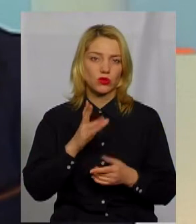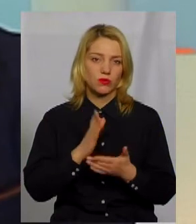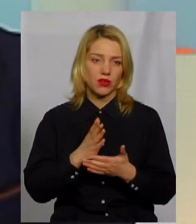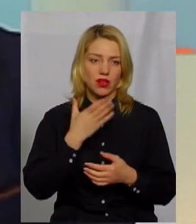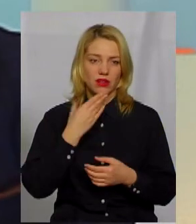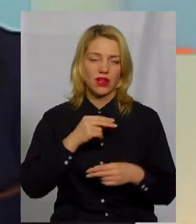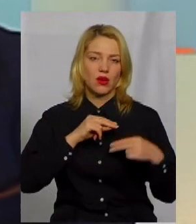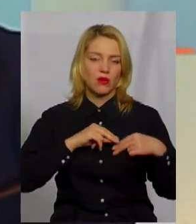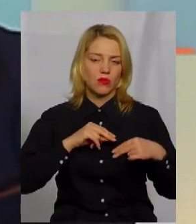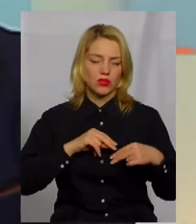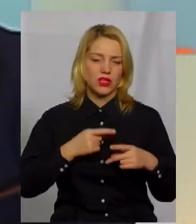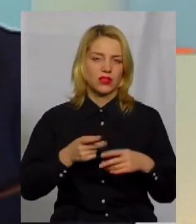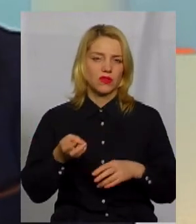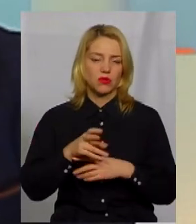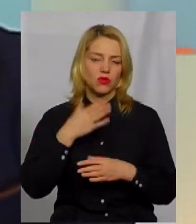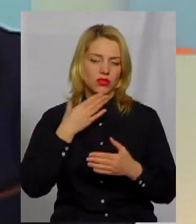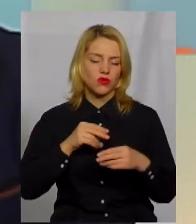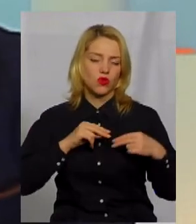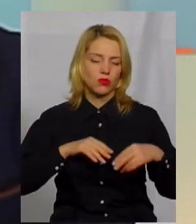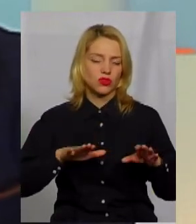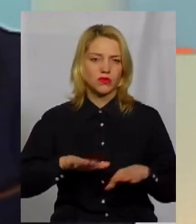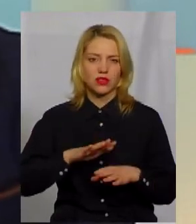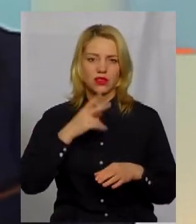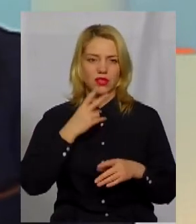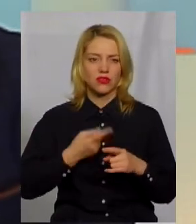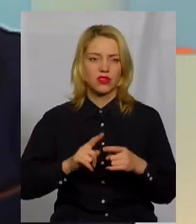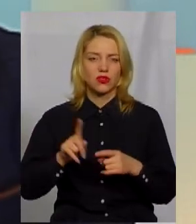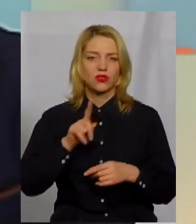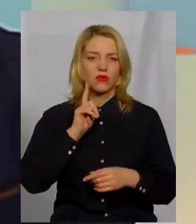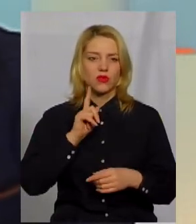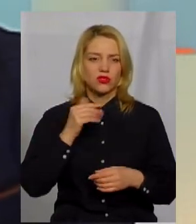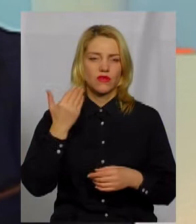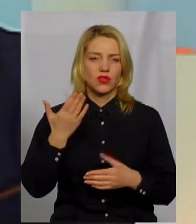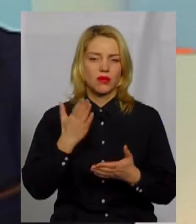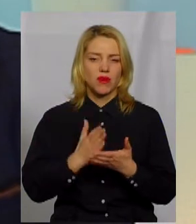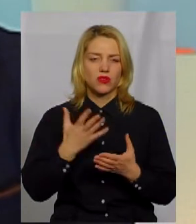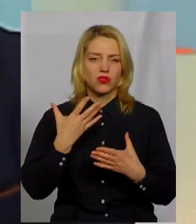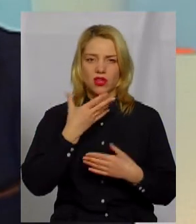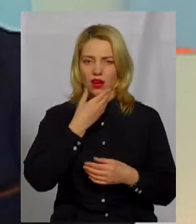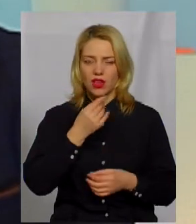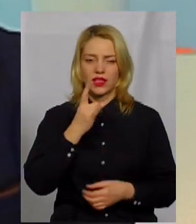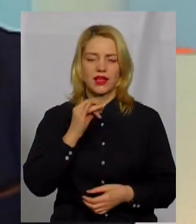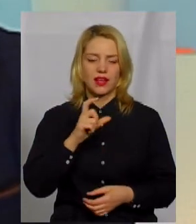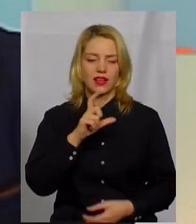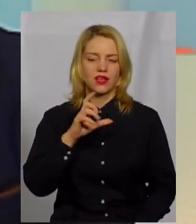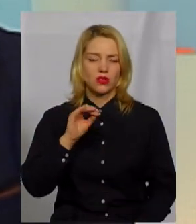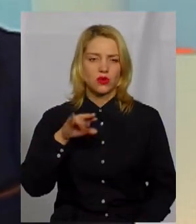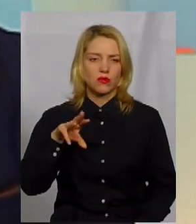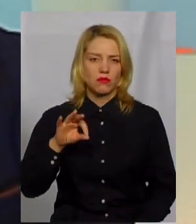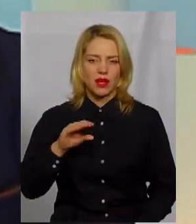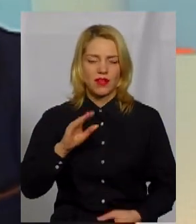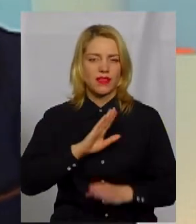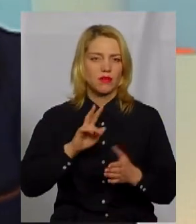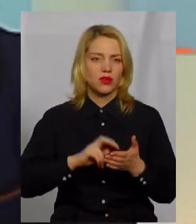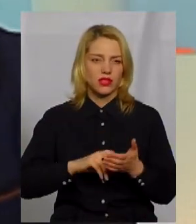посади, вони приходять на свої робочі місця, і не дивлячись на те, що вони молоді, вони вже мають гарне резюме, вони не бояться